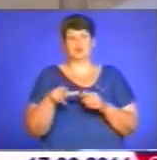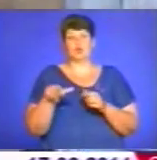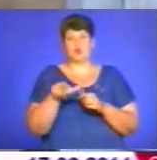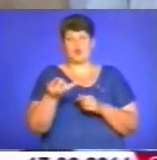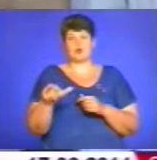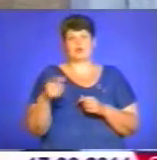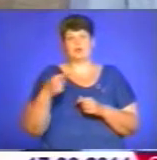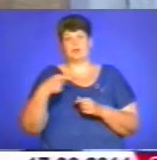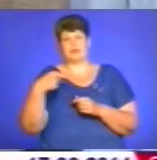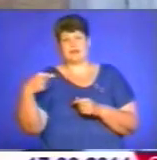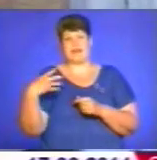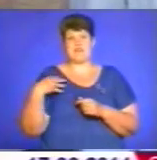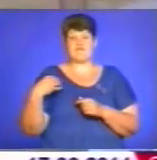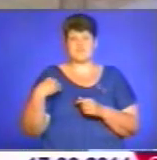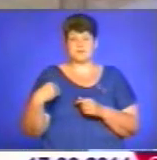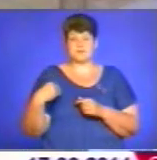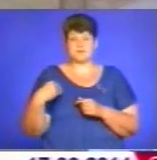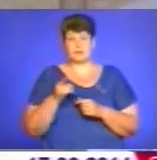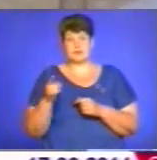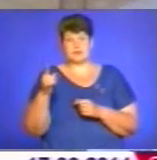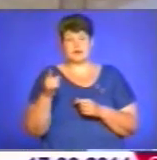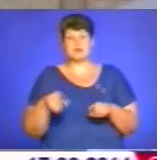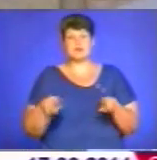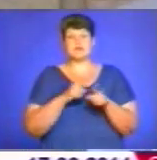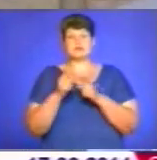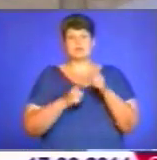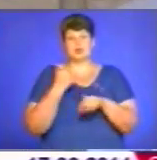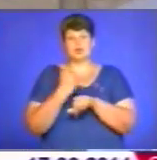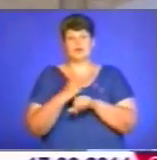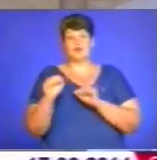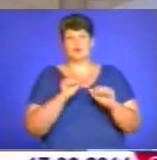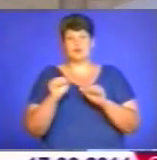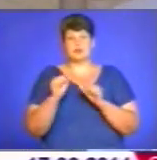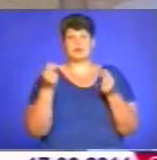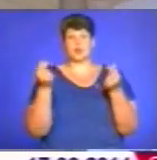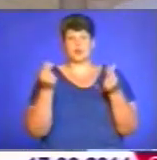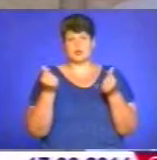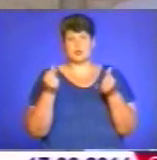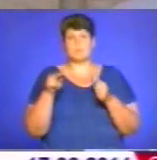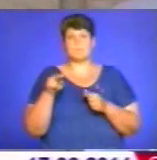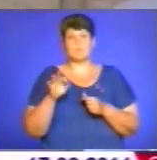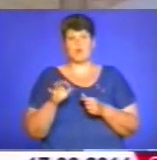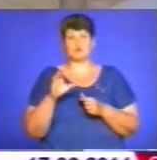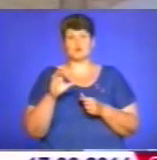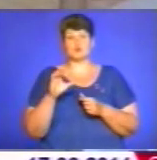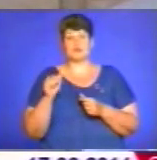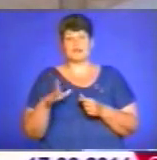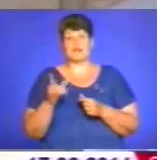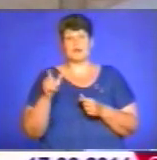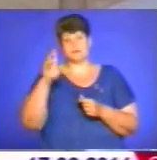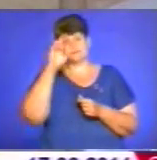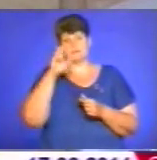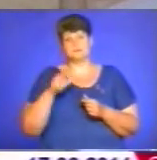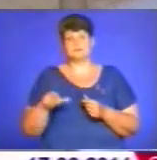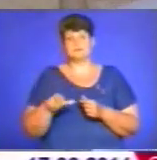об'їзна. І наступне питання – зміна головного розпорядника коштів по субвенції на комунальні дороги